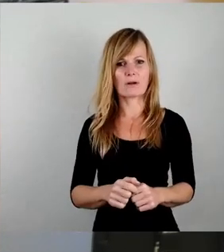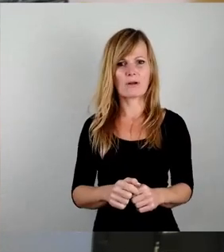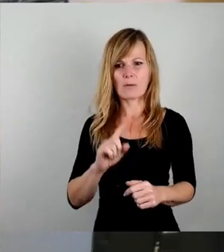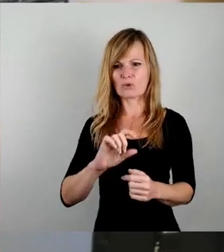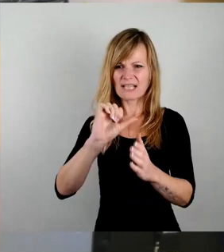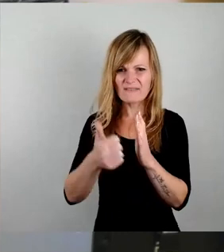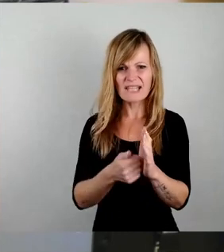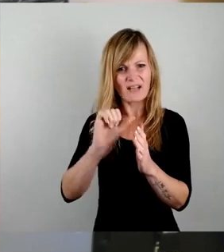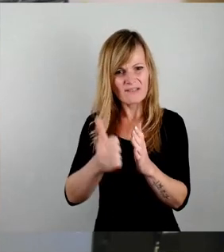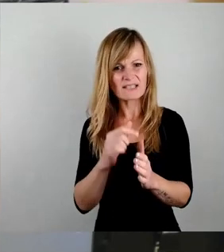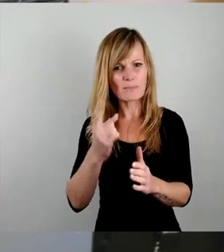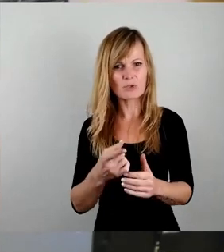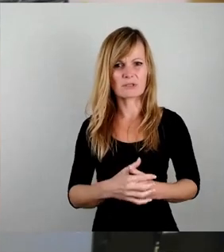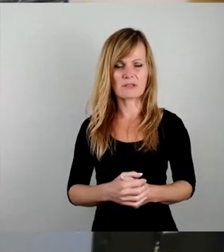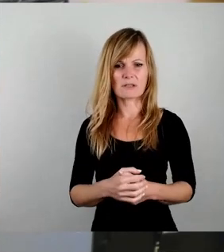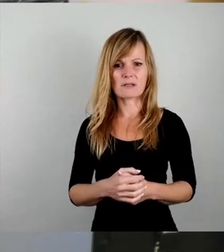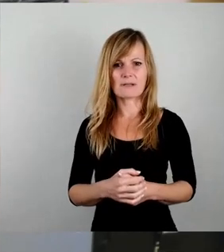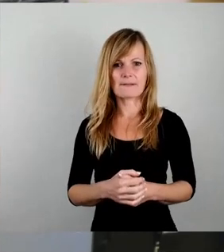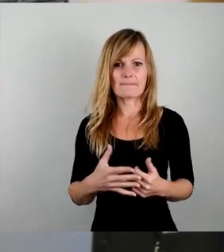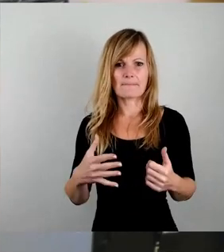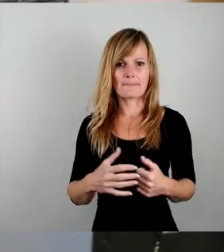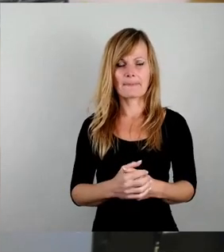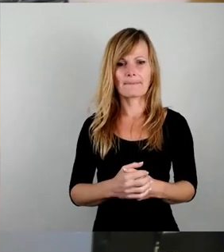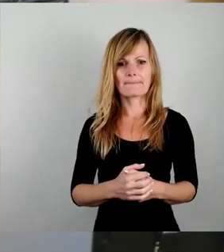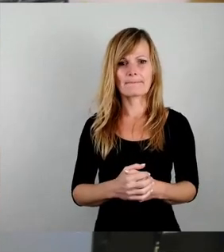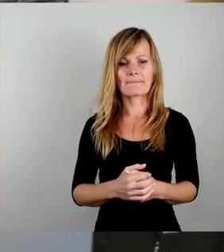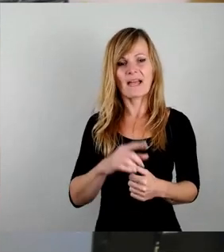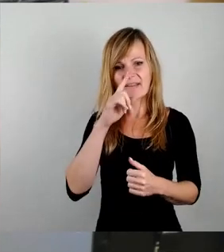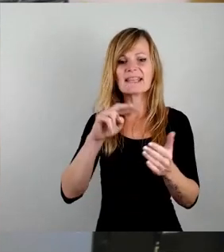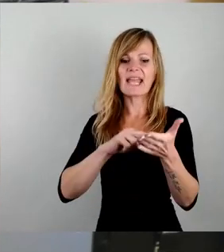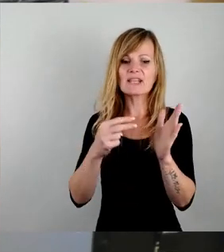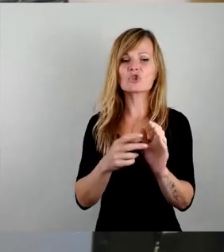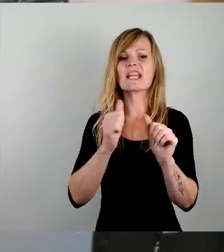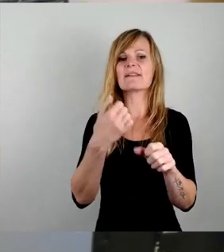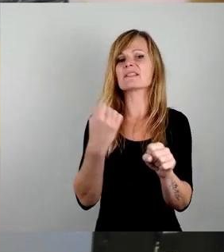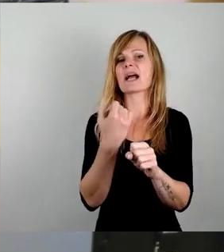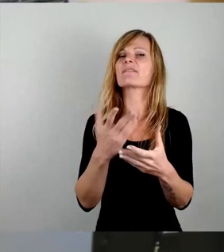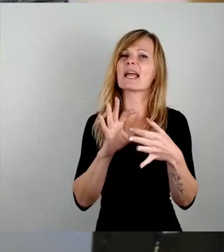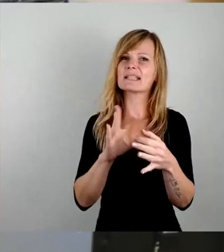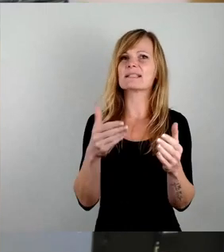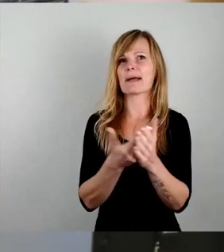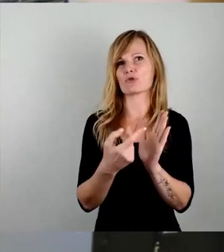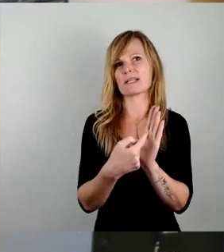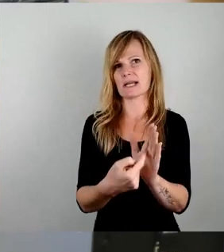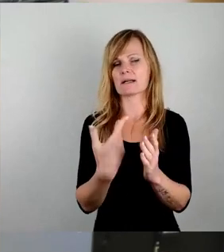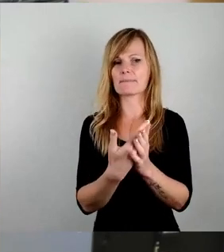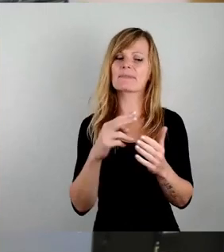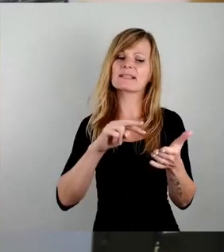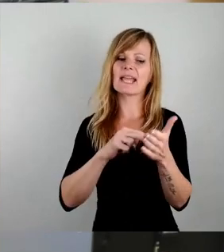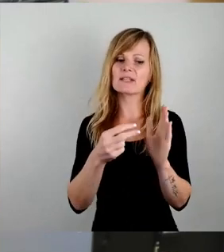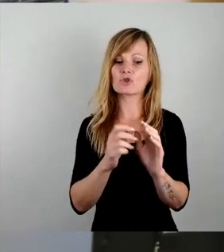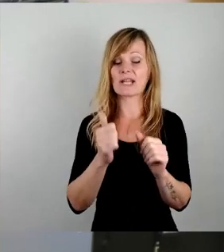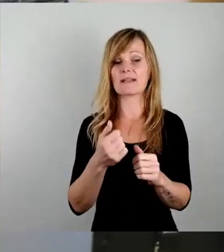Also, wissen Sie, wenn Sie sich mit dem technischen Hilfswerk, ich mache es mal daran fest, beschäftigen, dann merken Sie, dass